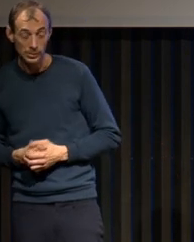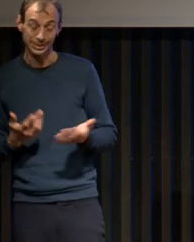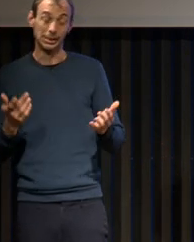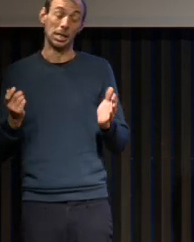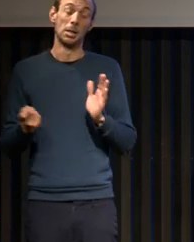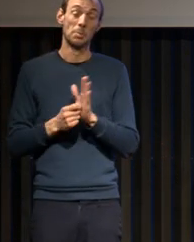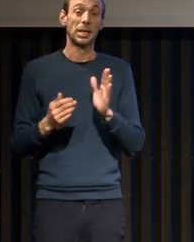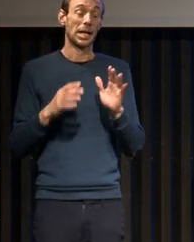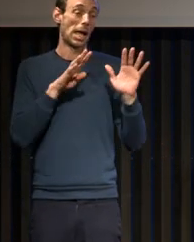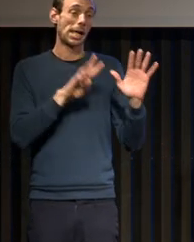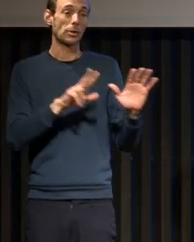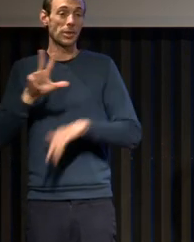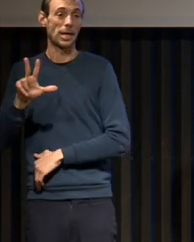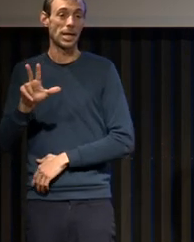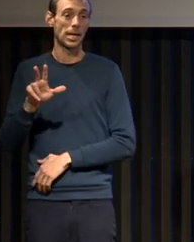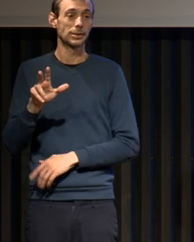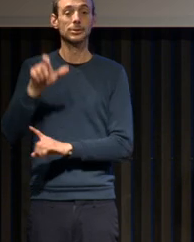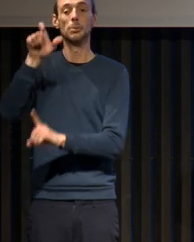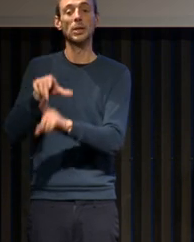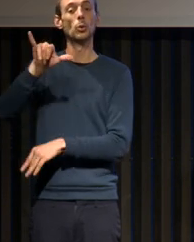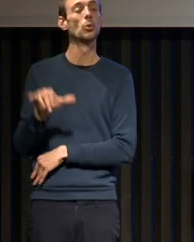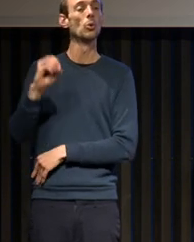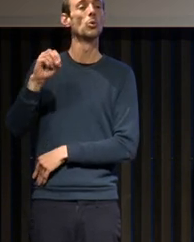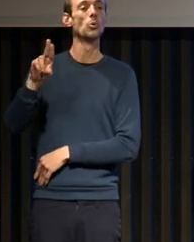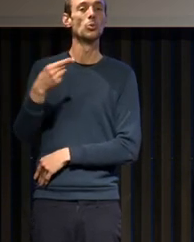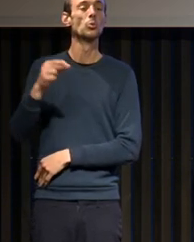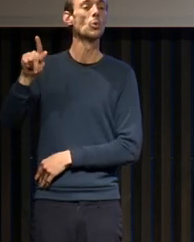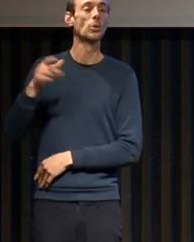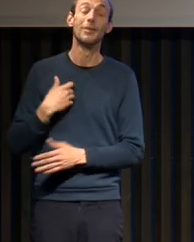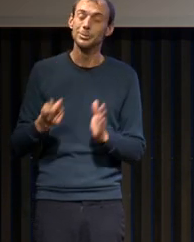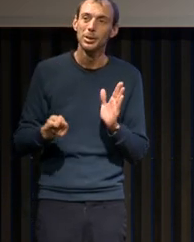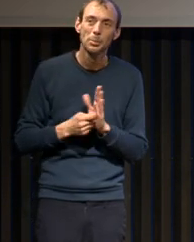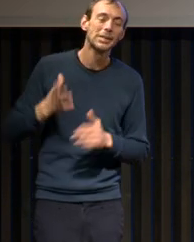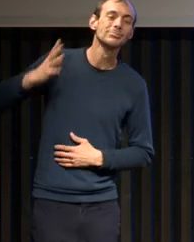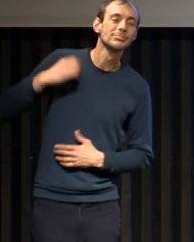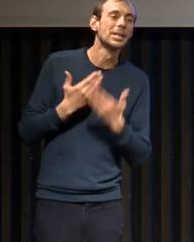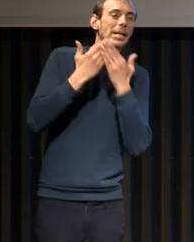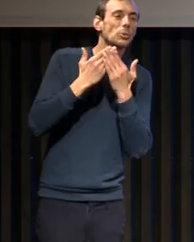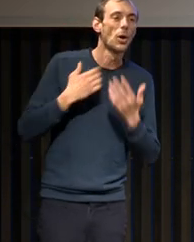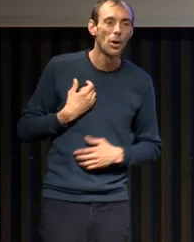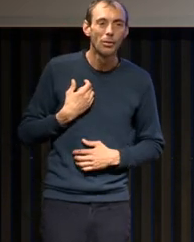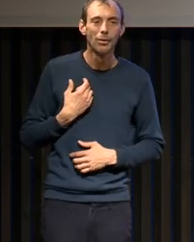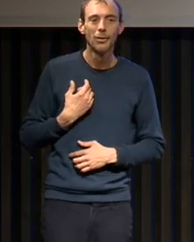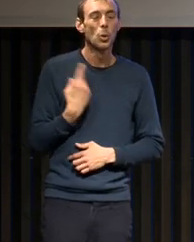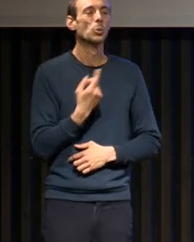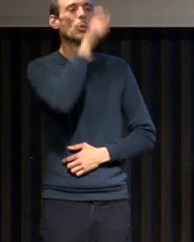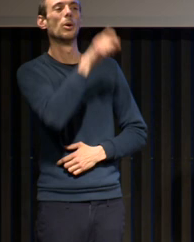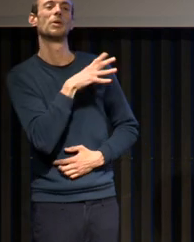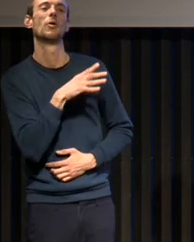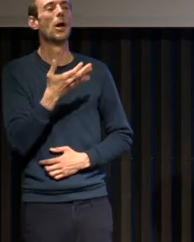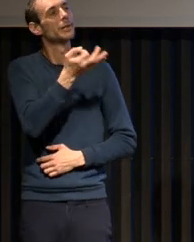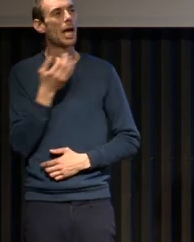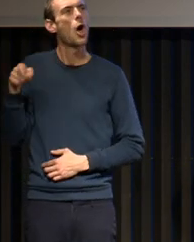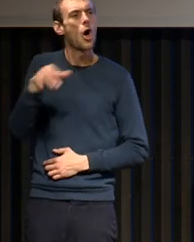93, Terry Young. Alors, quand j'avais commencé la médecine du sommeil, Pierre-Philippe me disait, Terry Young, c'est l'article fondamental, c'est super important. Je me dis,